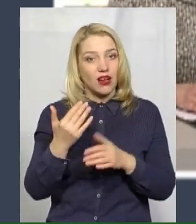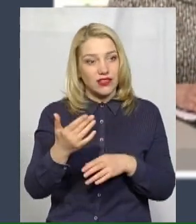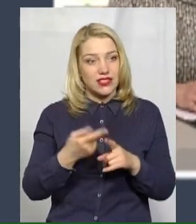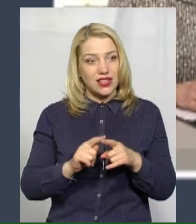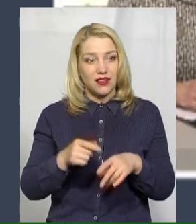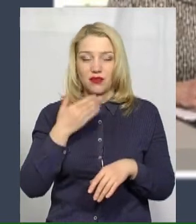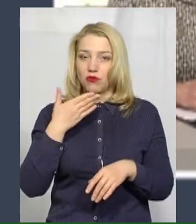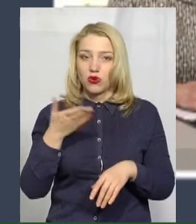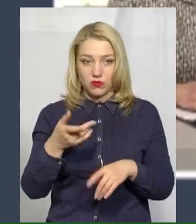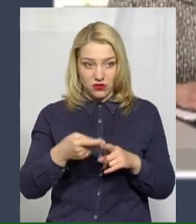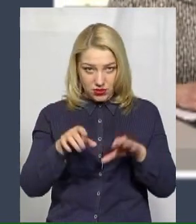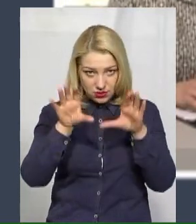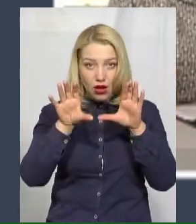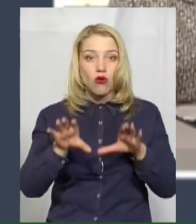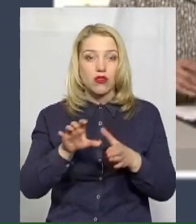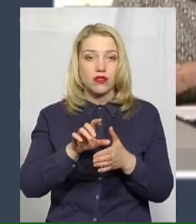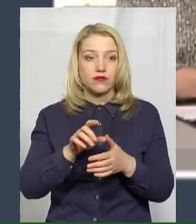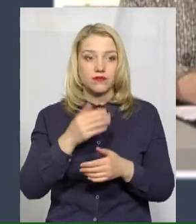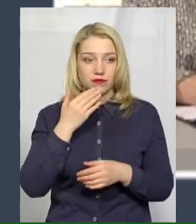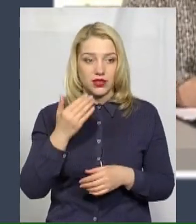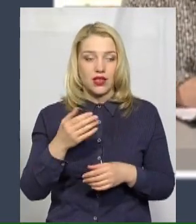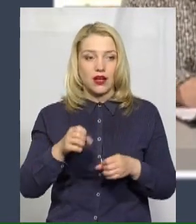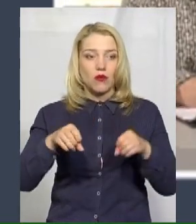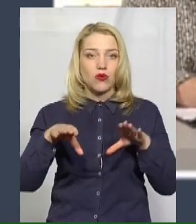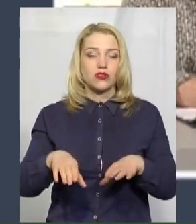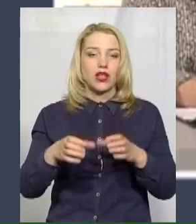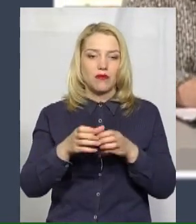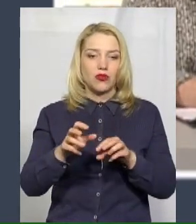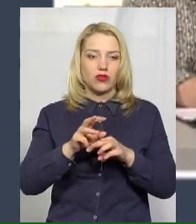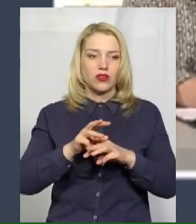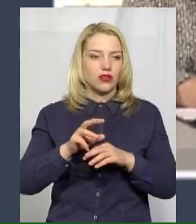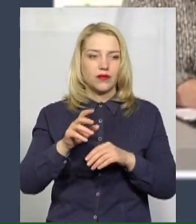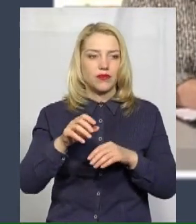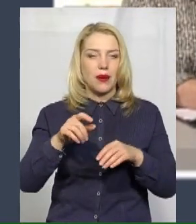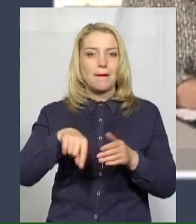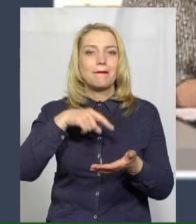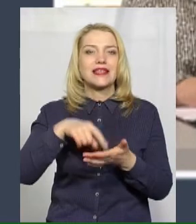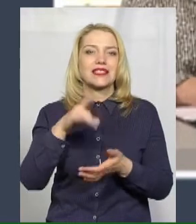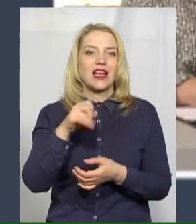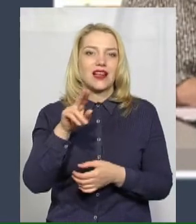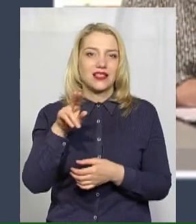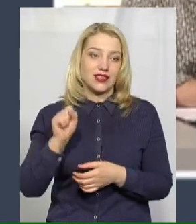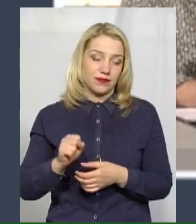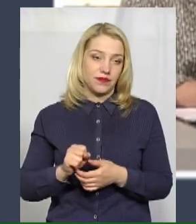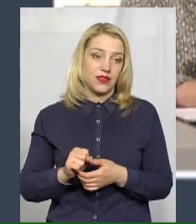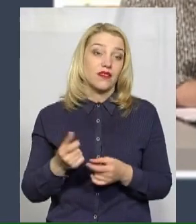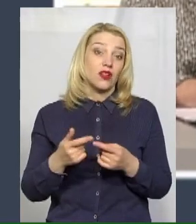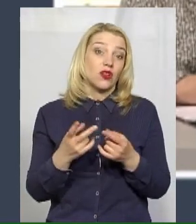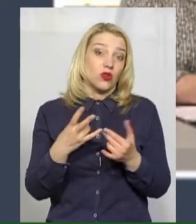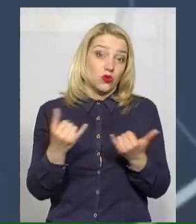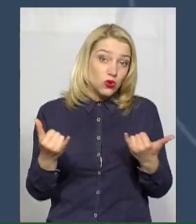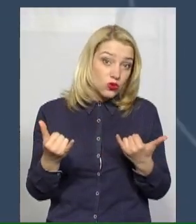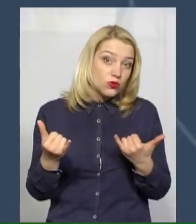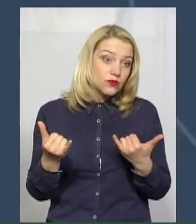прокоментуєте? Це законно? Постановою міської ради? Ну, тут якби, знову ж таки,